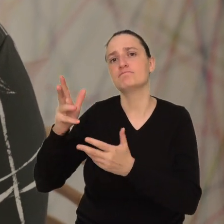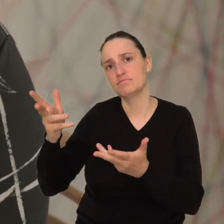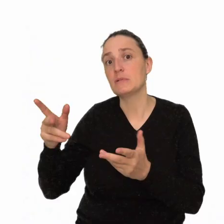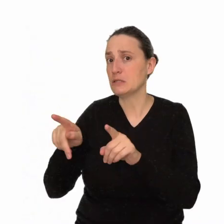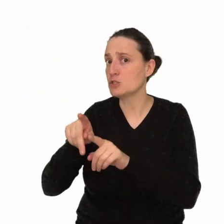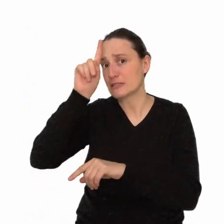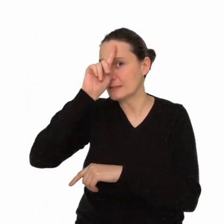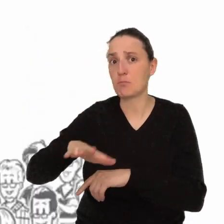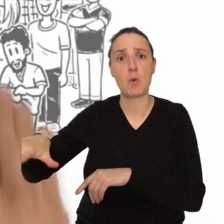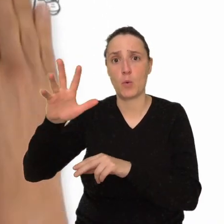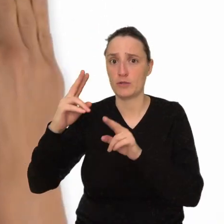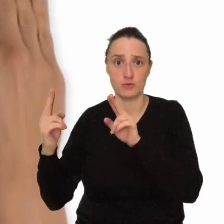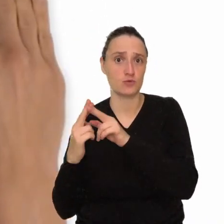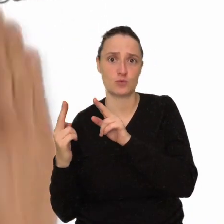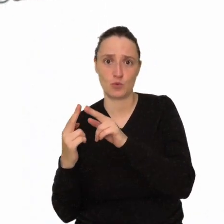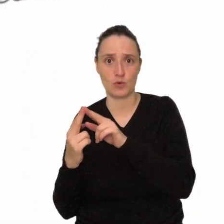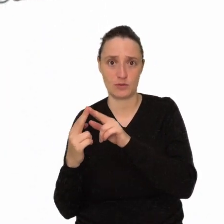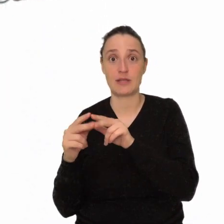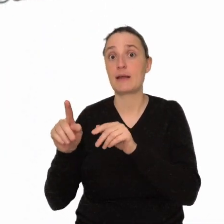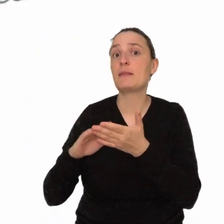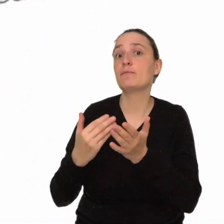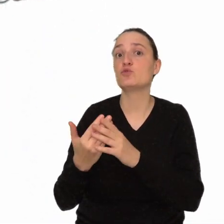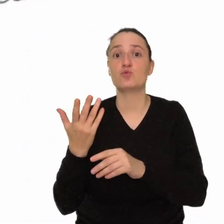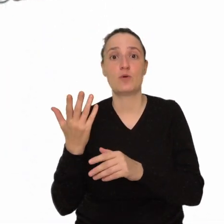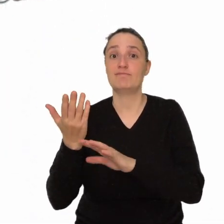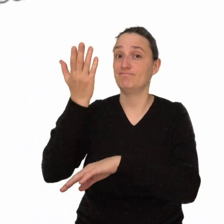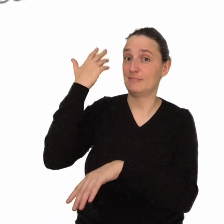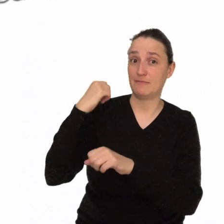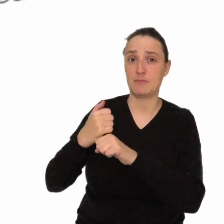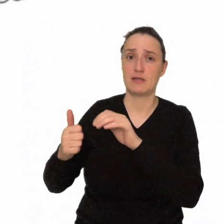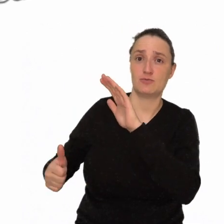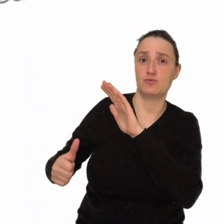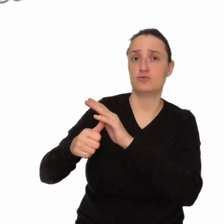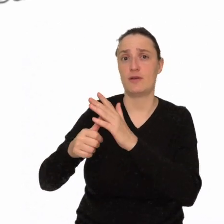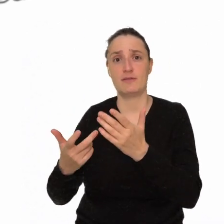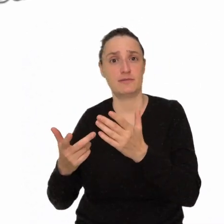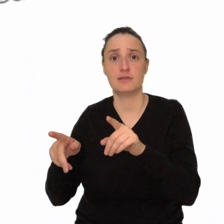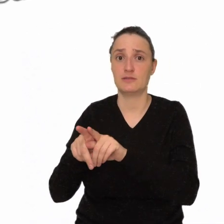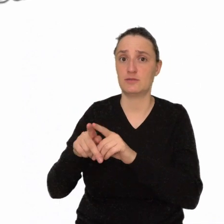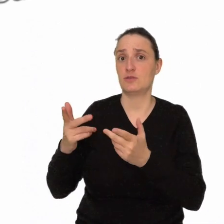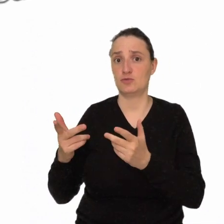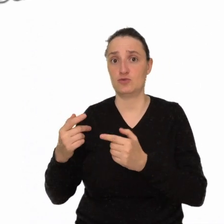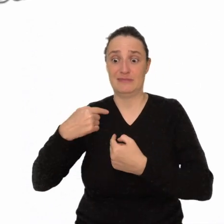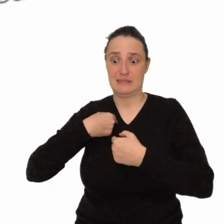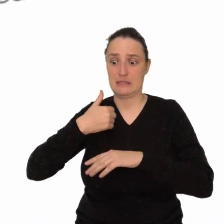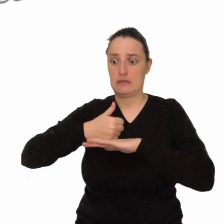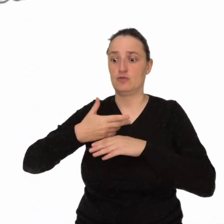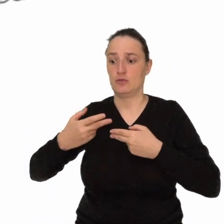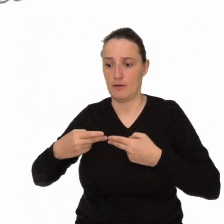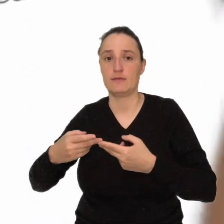zawodowym. To Twoi byli współpracownicy, przełożeni, podwładni, Twoi klienci,